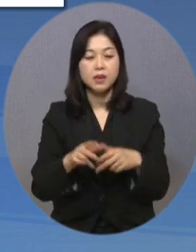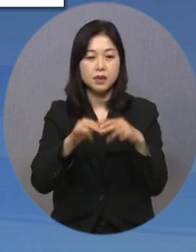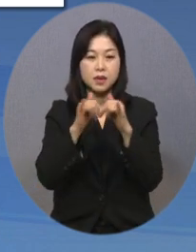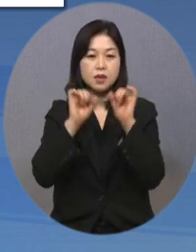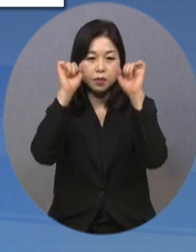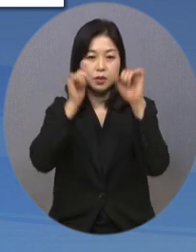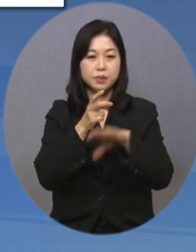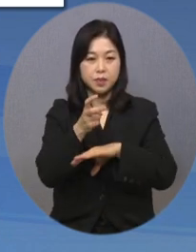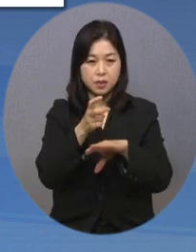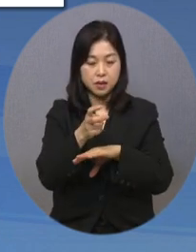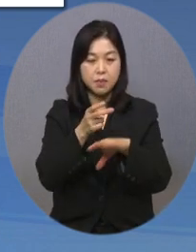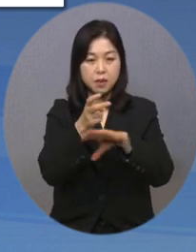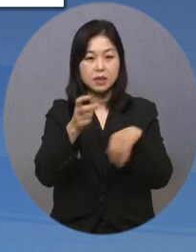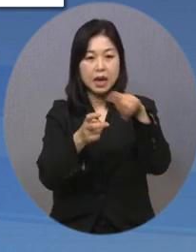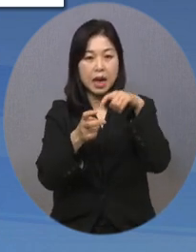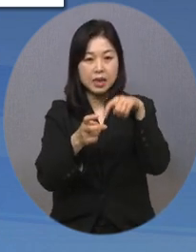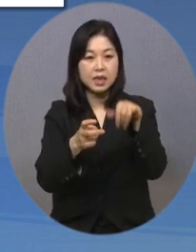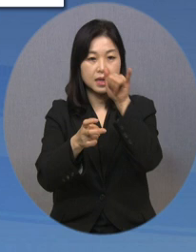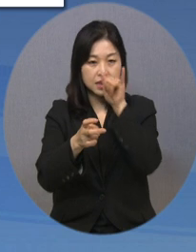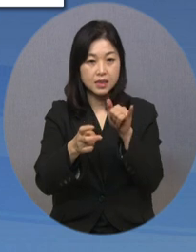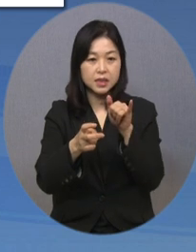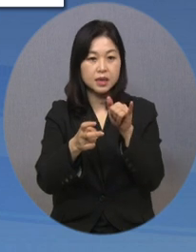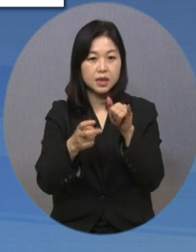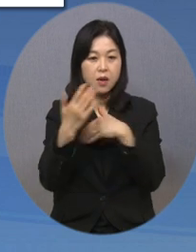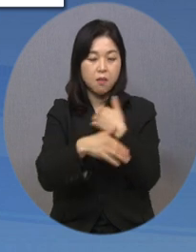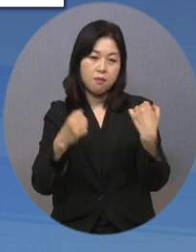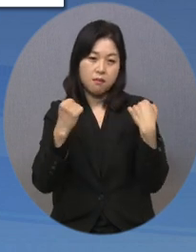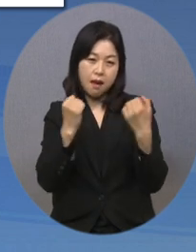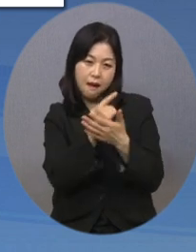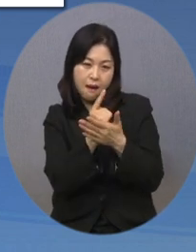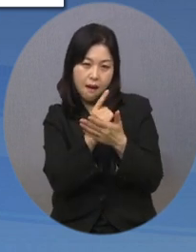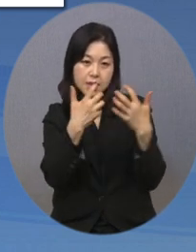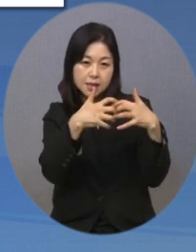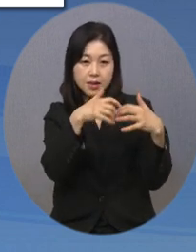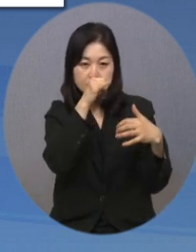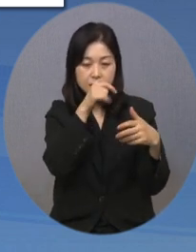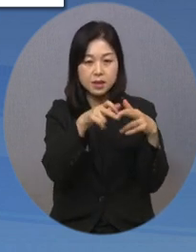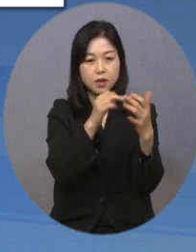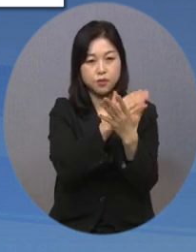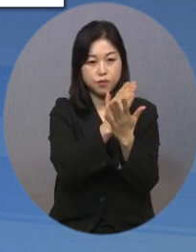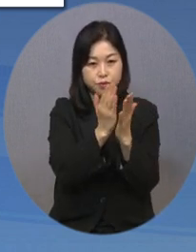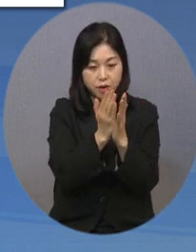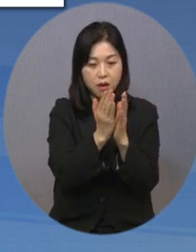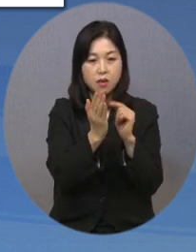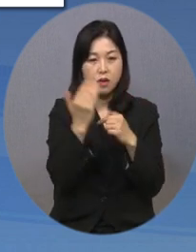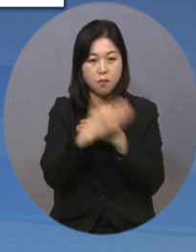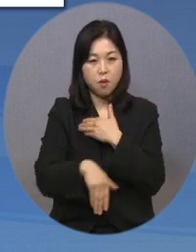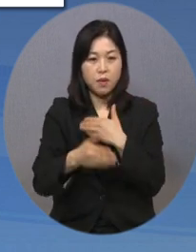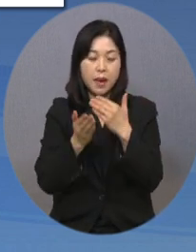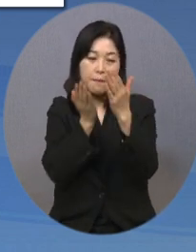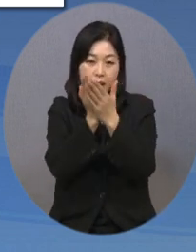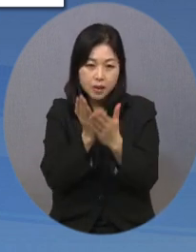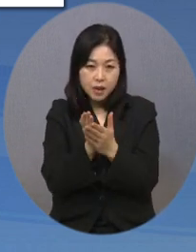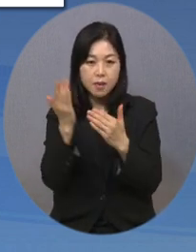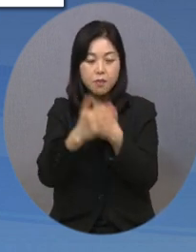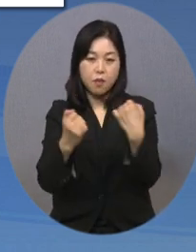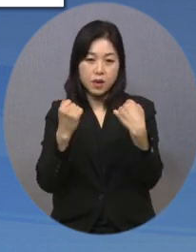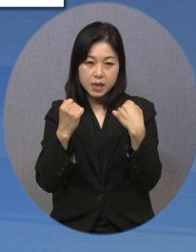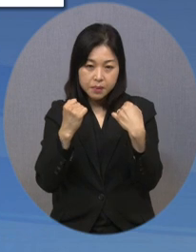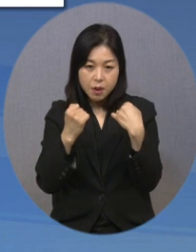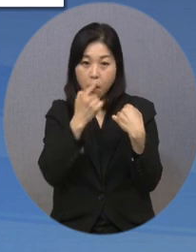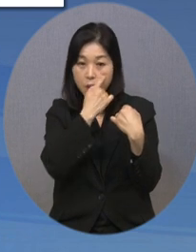스포츠버스는 버스 내에 설치된 체력측정장비로 장애 유형, 기능별로 체력을 측정해 맞춤형